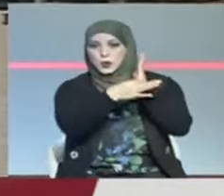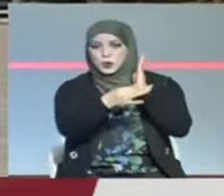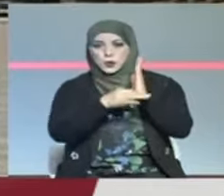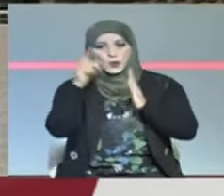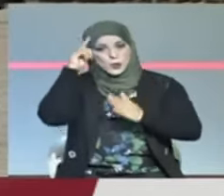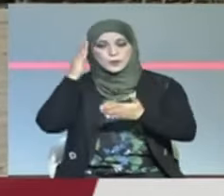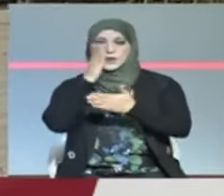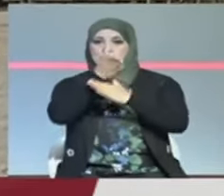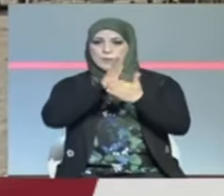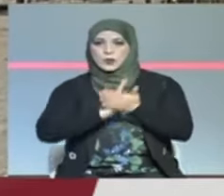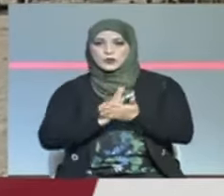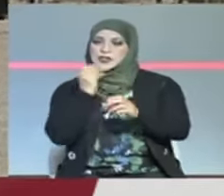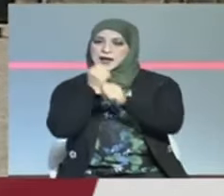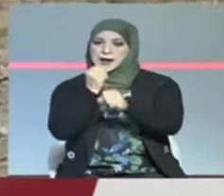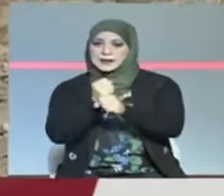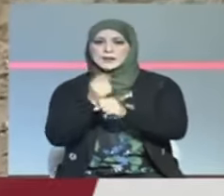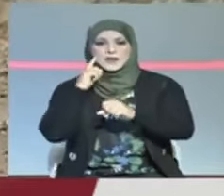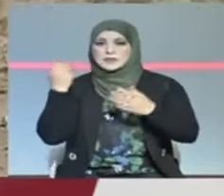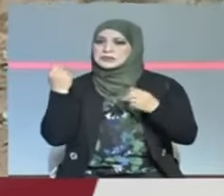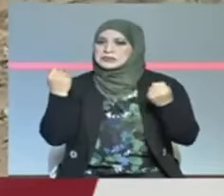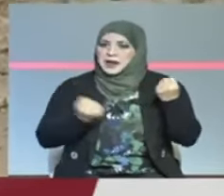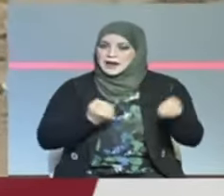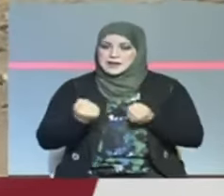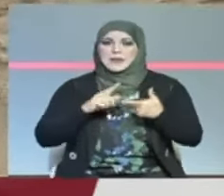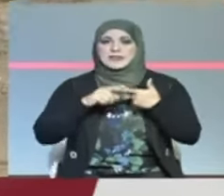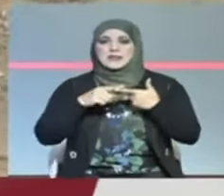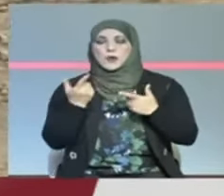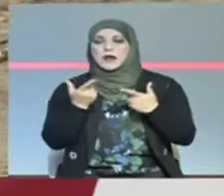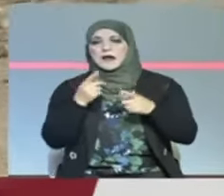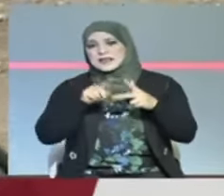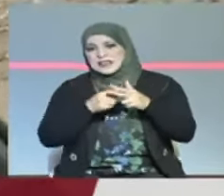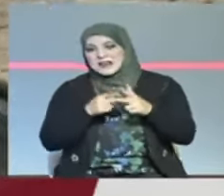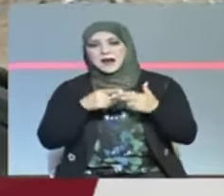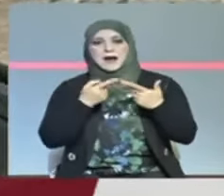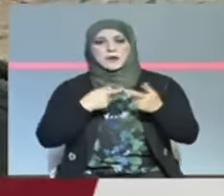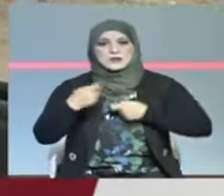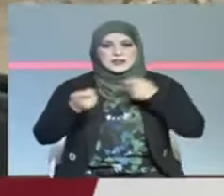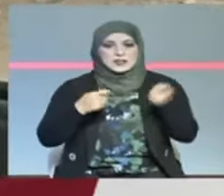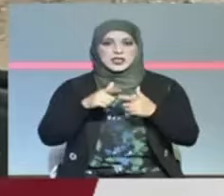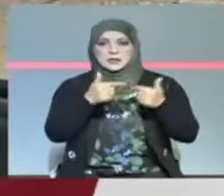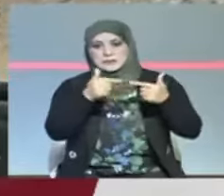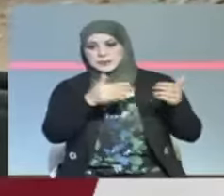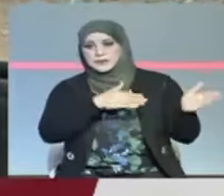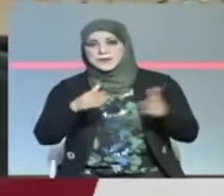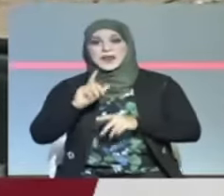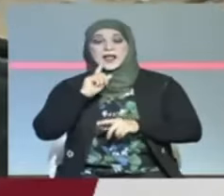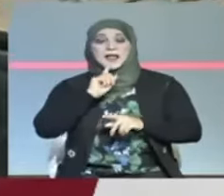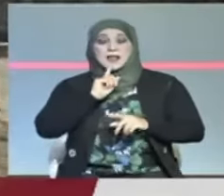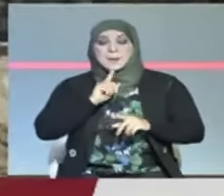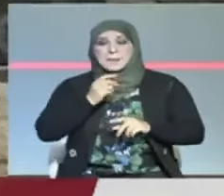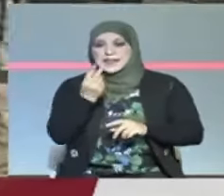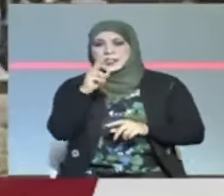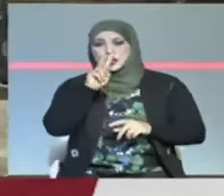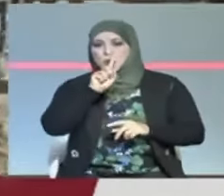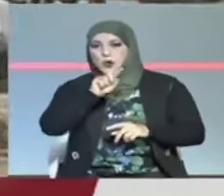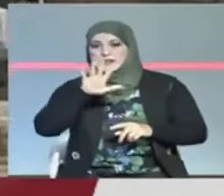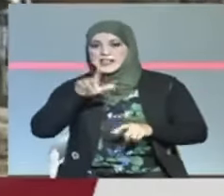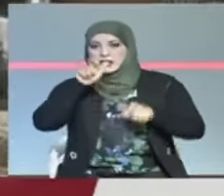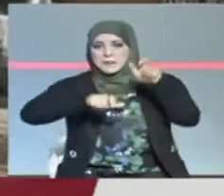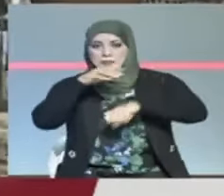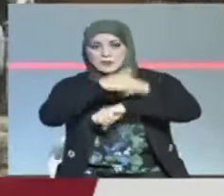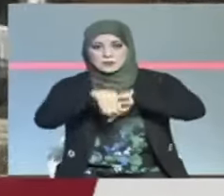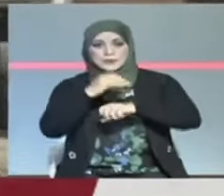مواطن شغل في الخدمات والتجارة والصناعة والفلاحة التشغيل الفوري لمائتين وخمسة عشر معطل